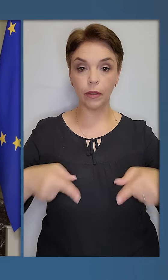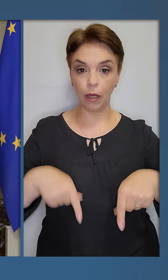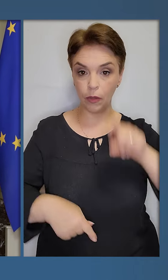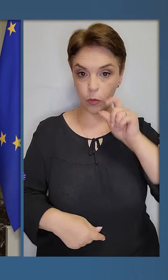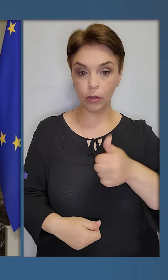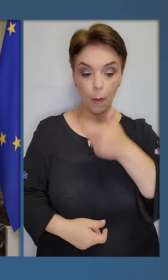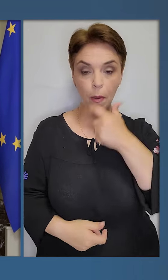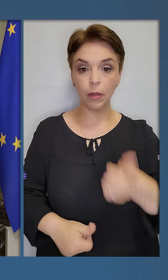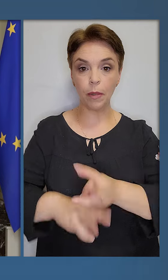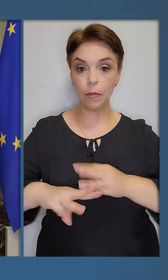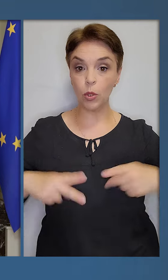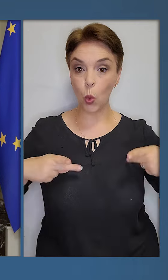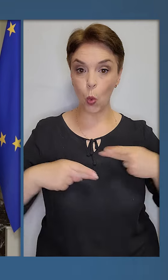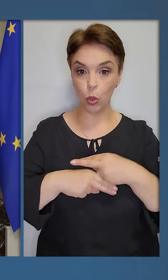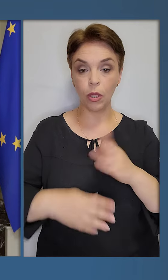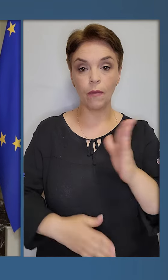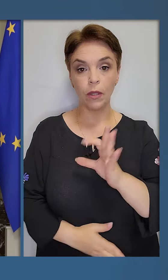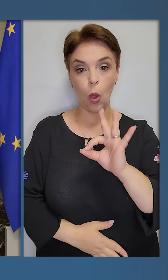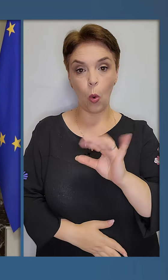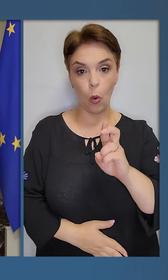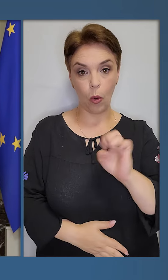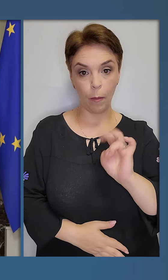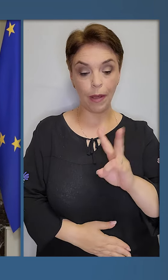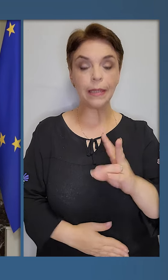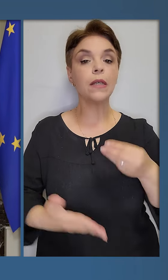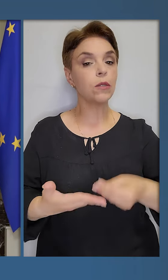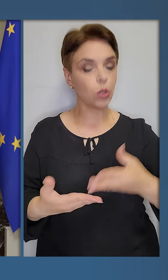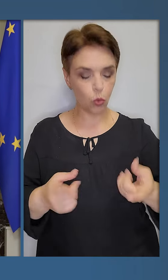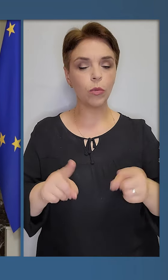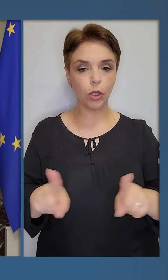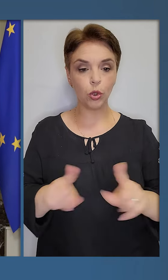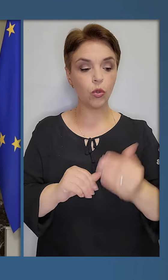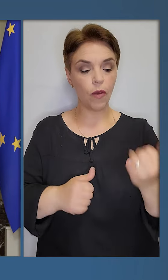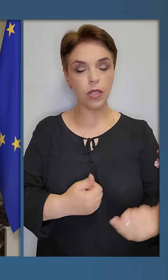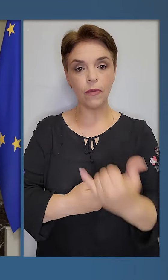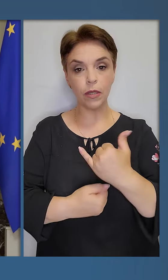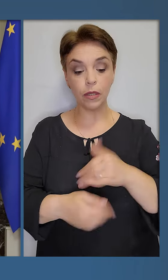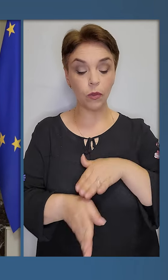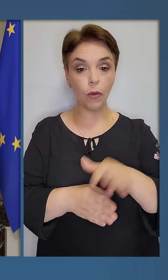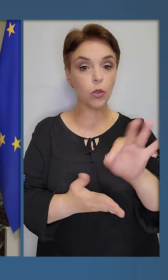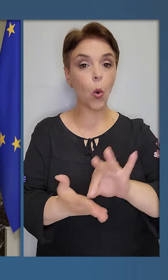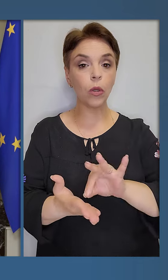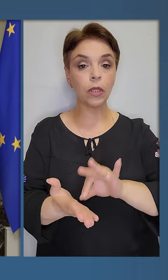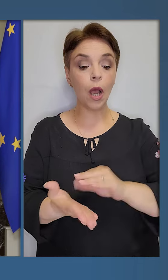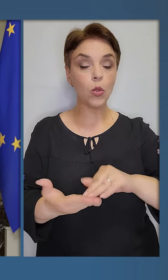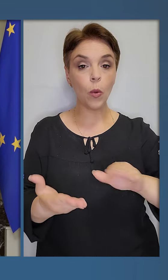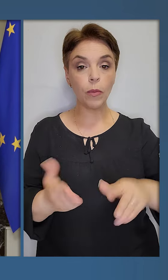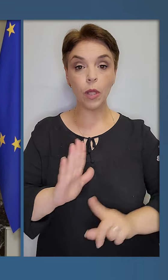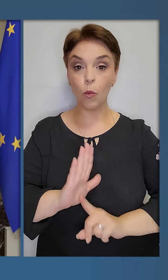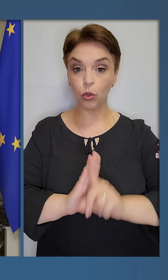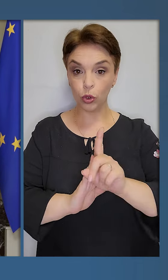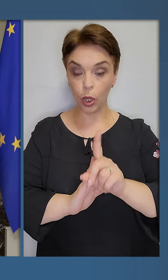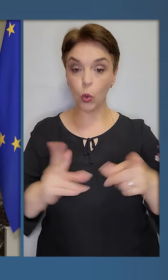Україні пана прем'єр-міністра Угорщини Віктора Орбана. Цінуємо те, що ваш візит відбувається одразу після